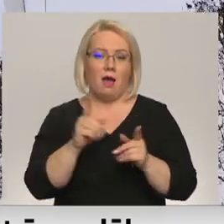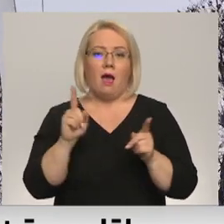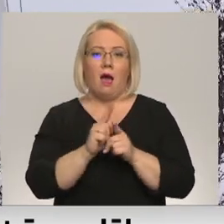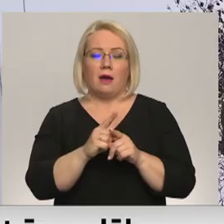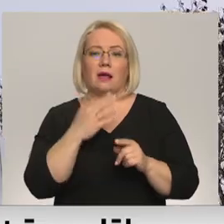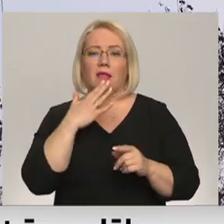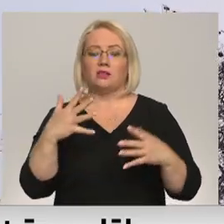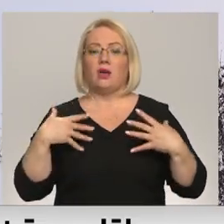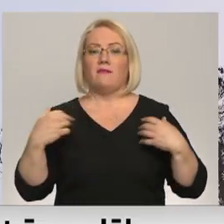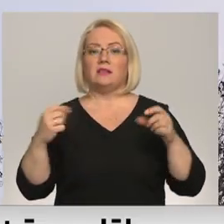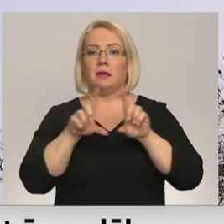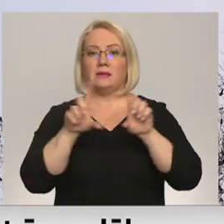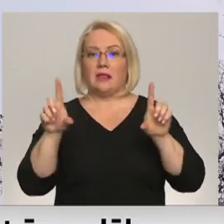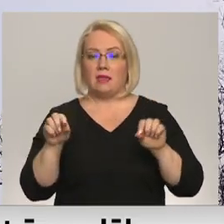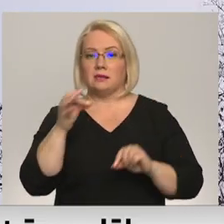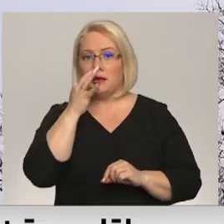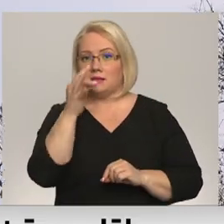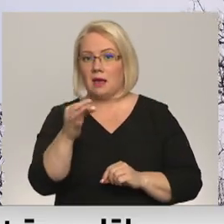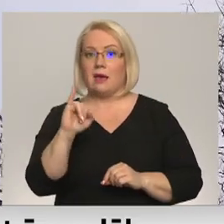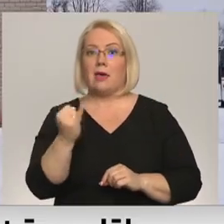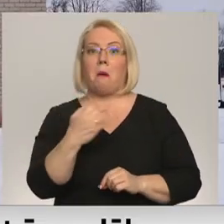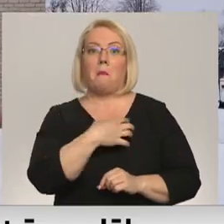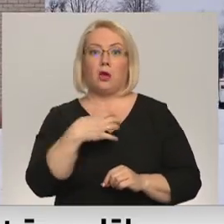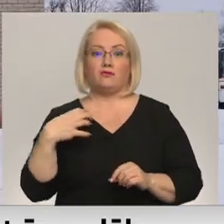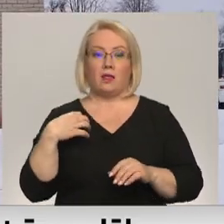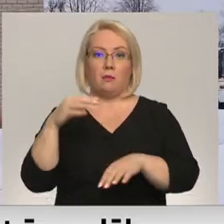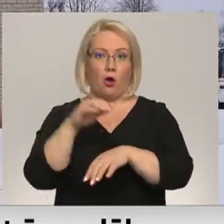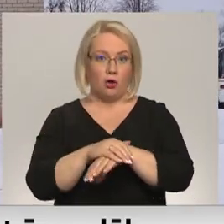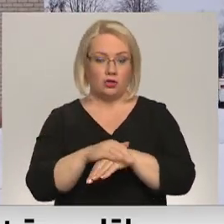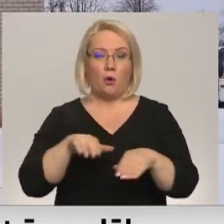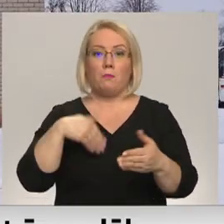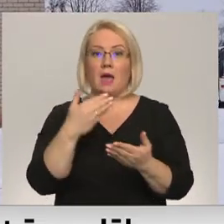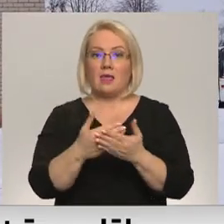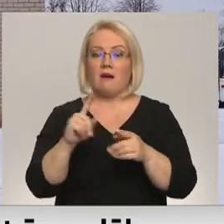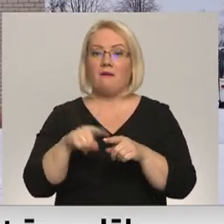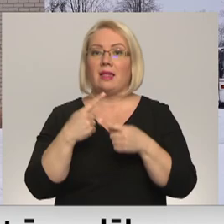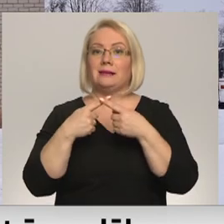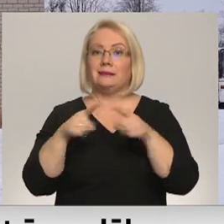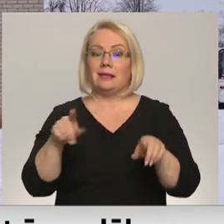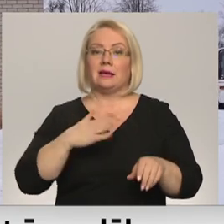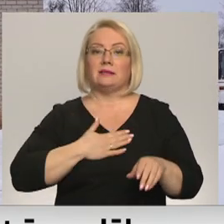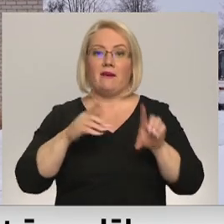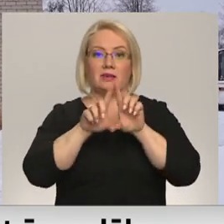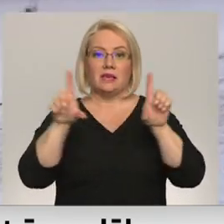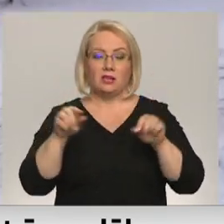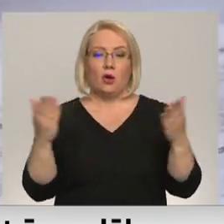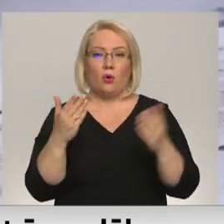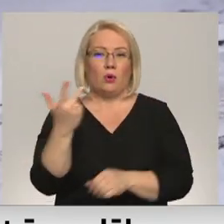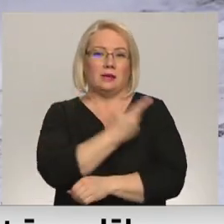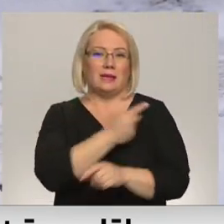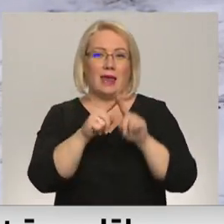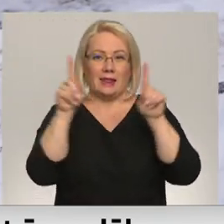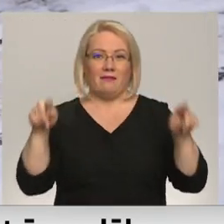veselības dienestā norāda, ka, ja pašvaldība konstatē un piedāvā vēl citas savas iestādes, kur certifikātu varētu